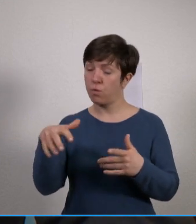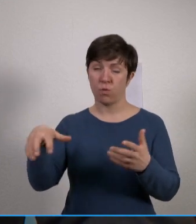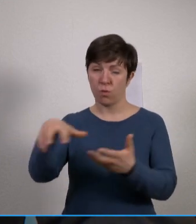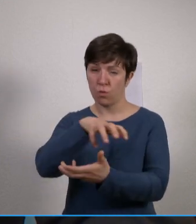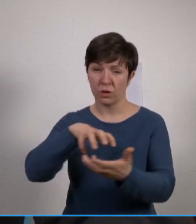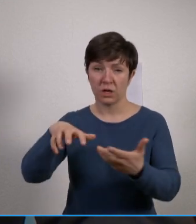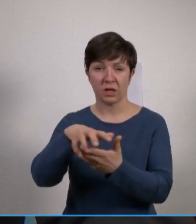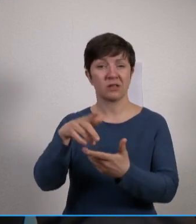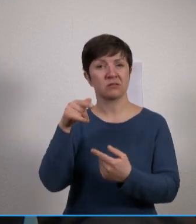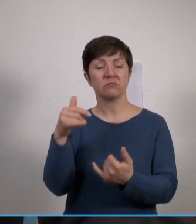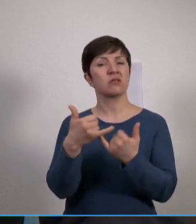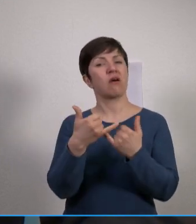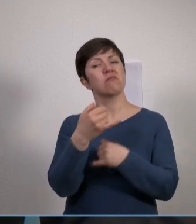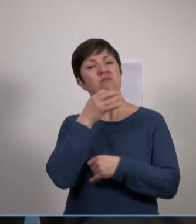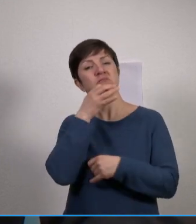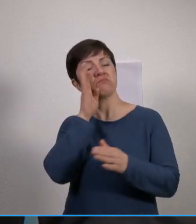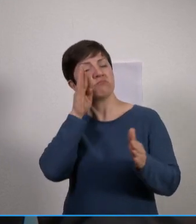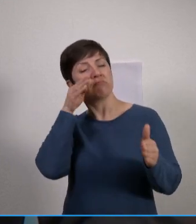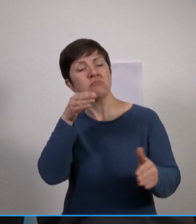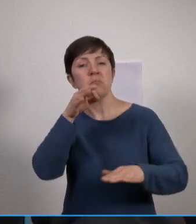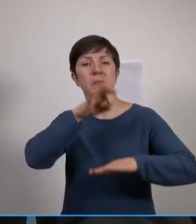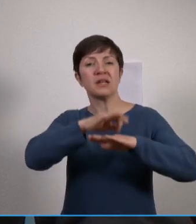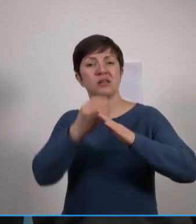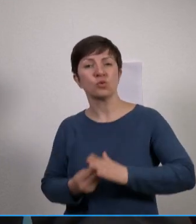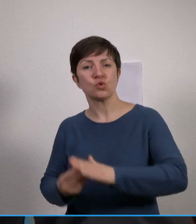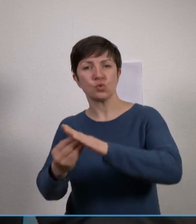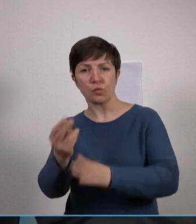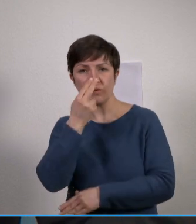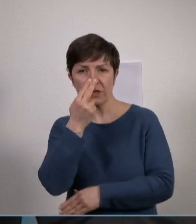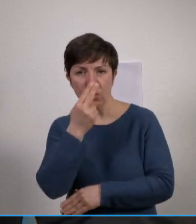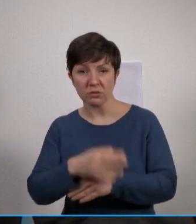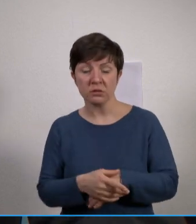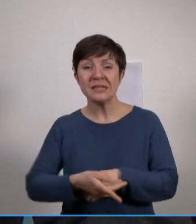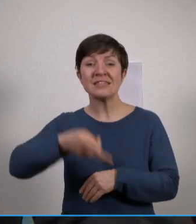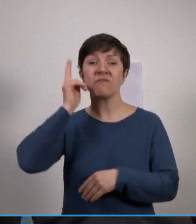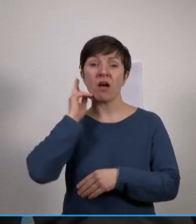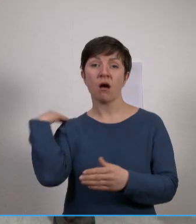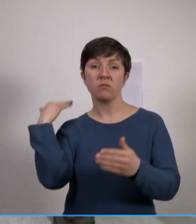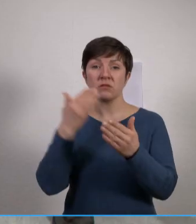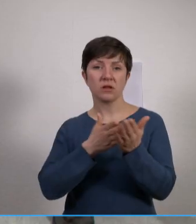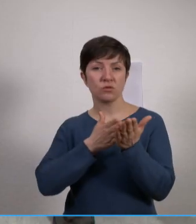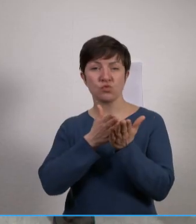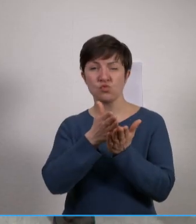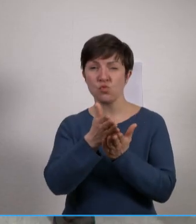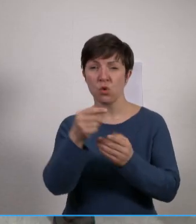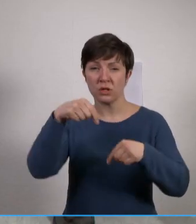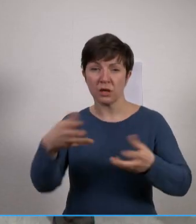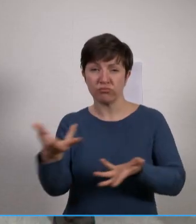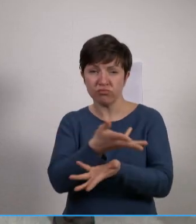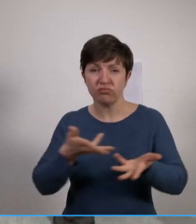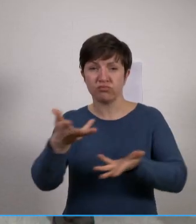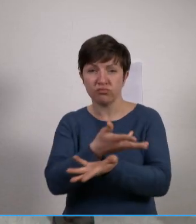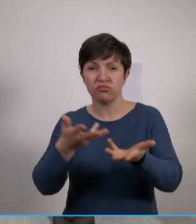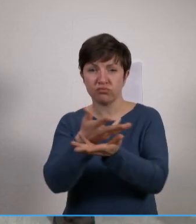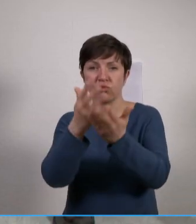abzufangen gilt. In den letzten zwei Jahren galt unsere volle Aufmerksamkeit der Covid-19-Pandemie. Seit dem 24.